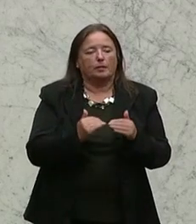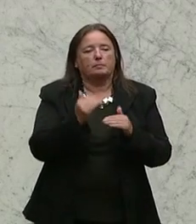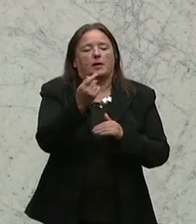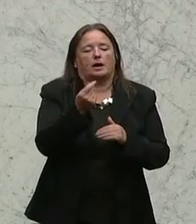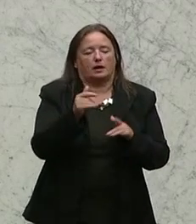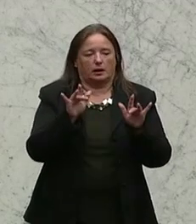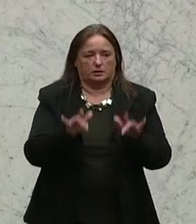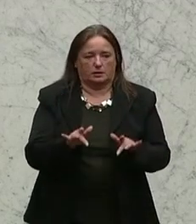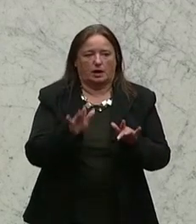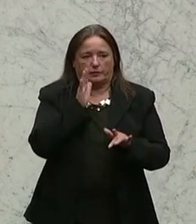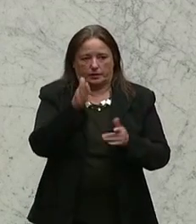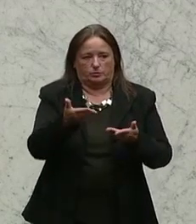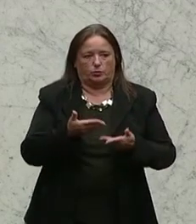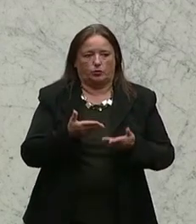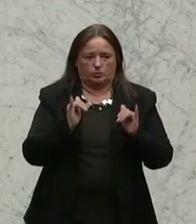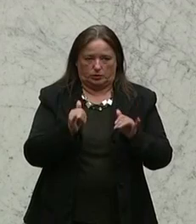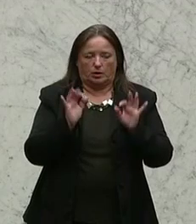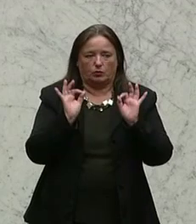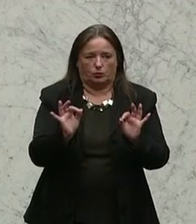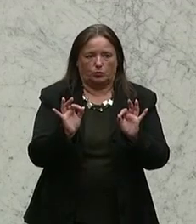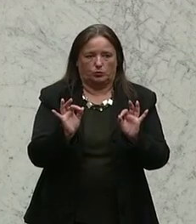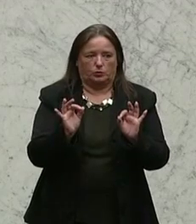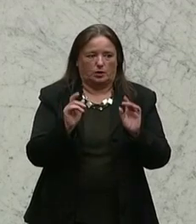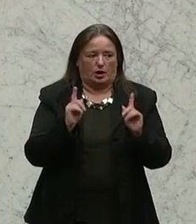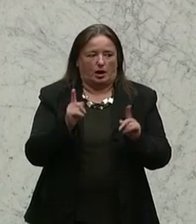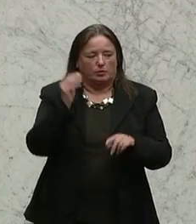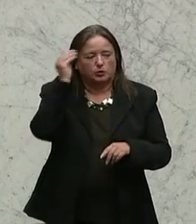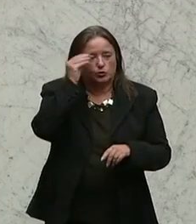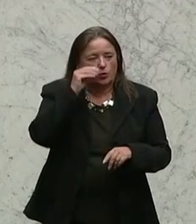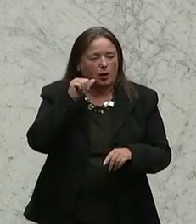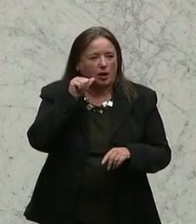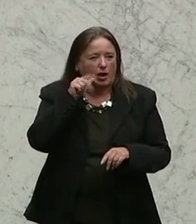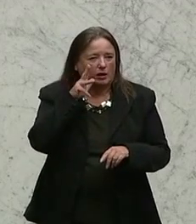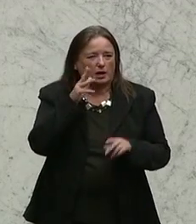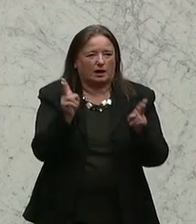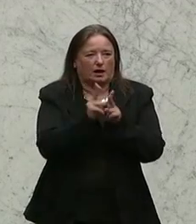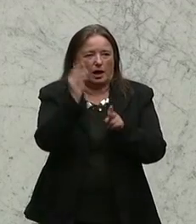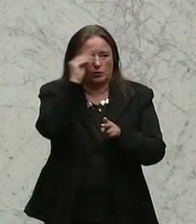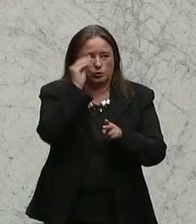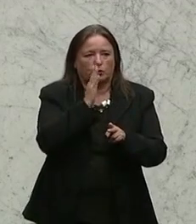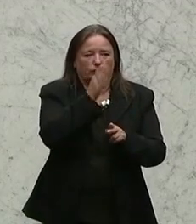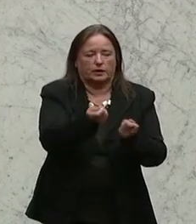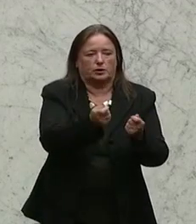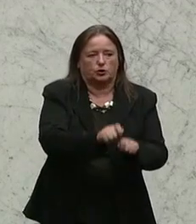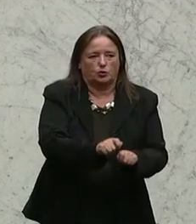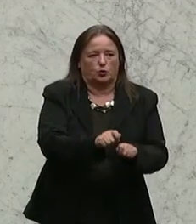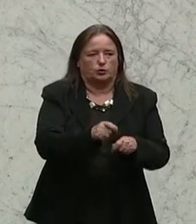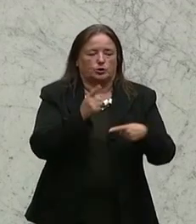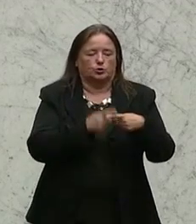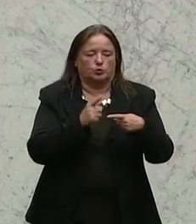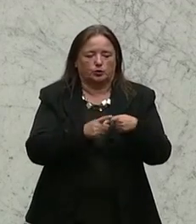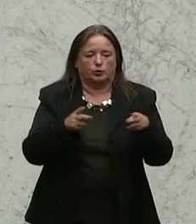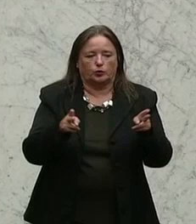schön und nett sind, aber in der harten Schulalltag, Kleinschulen geschlossen werden etwa, dass Stunden